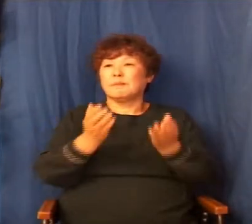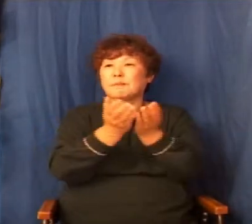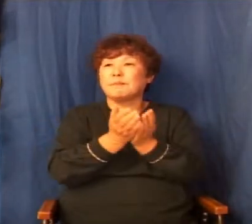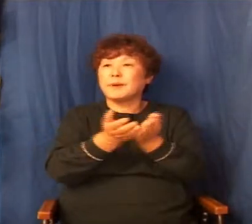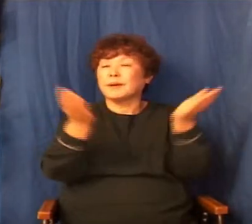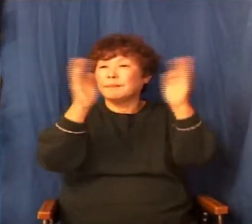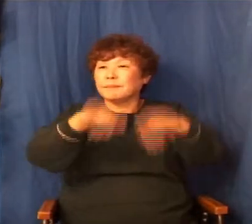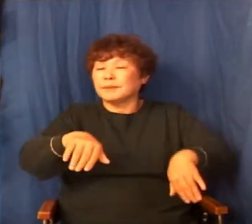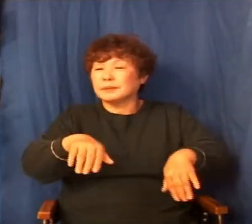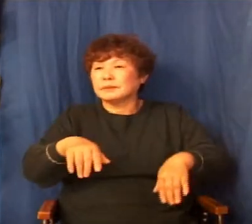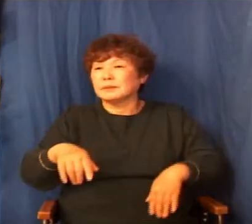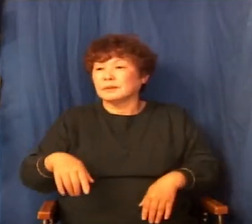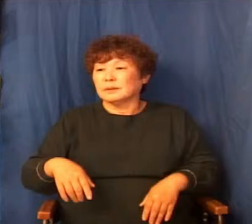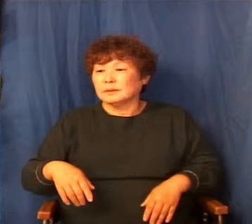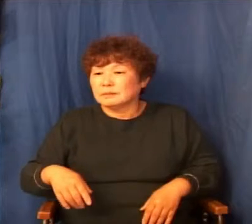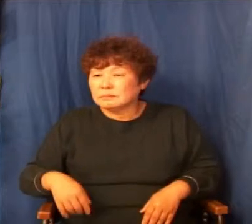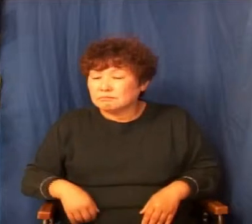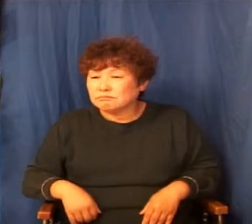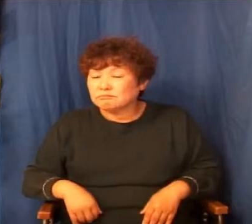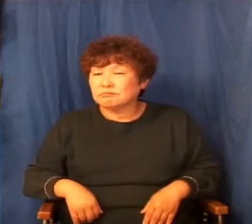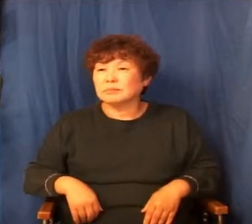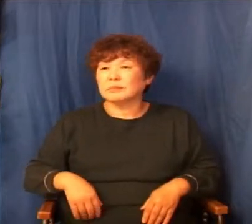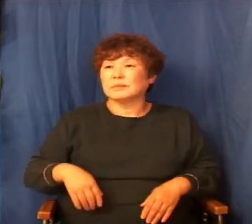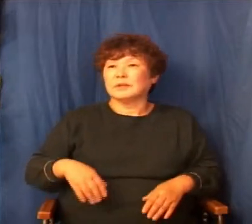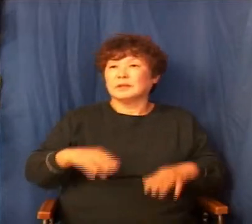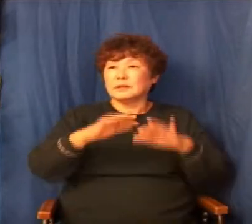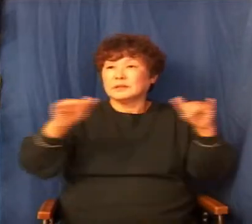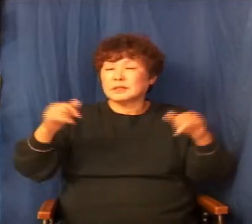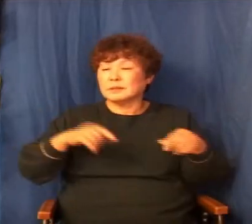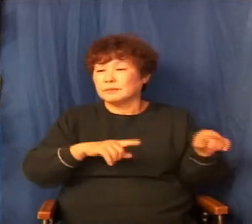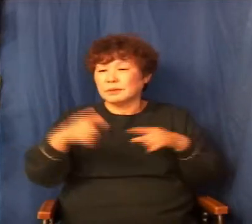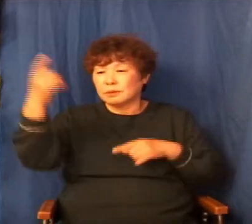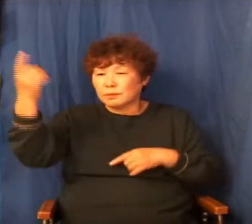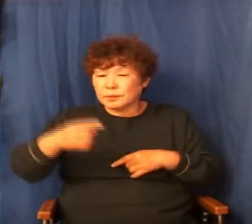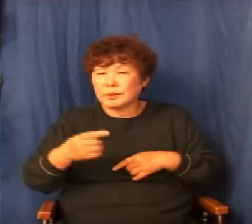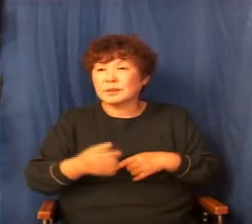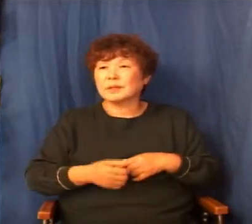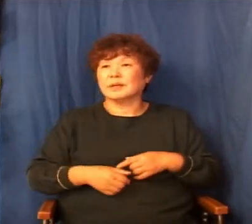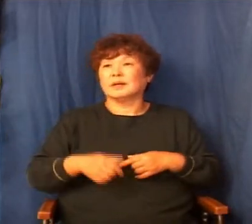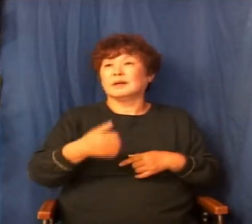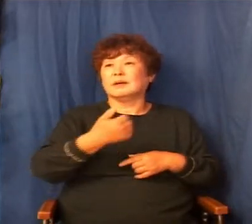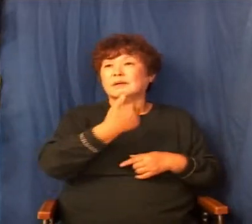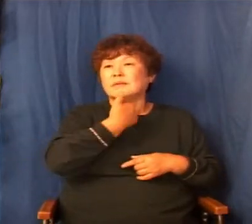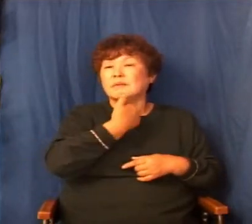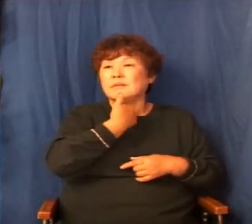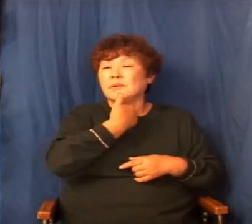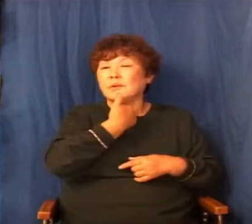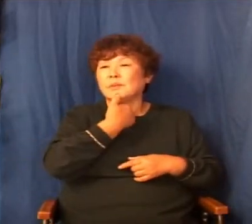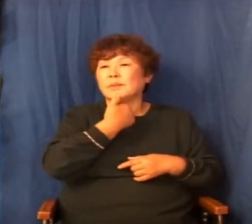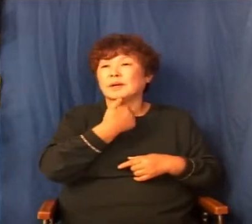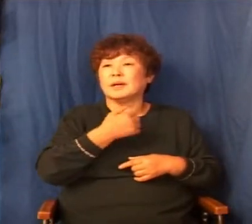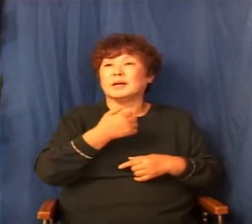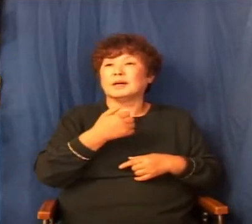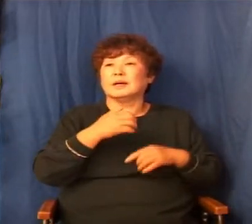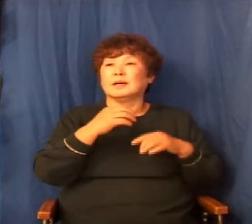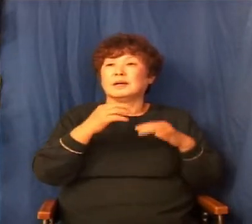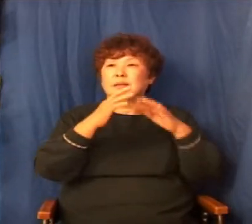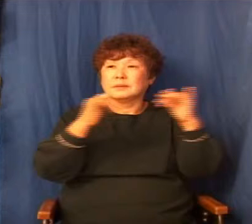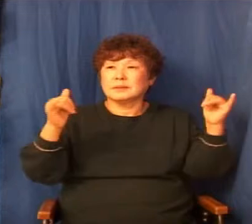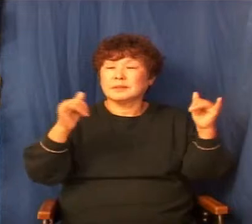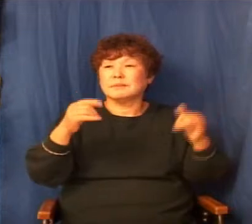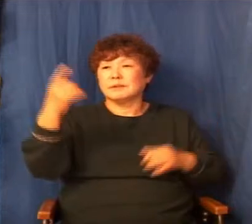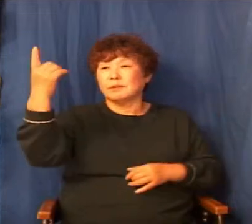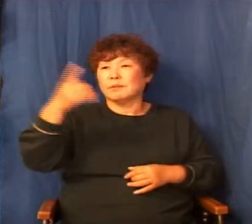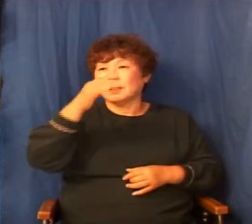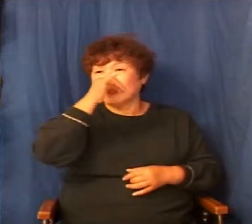이제 나와 마중 나온 거예요 버블리오라는 사람이 나왔어요 로마 이름입니다 로마 이름 이 사람은 로마 사람이 거기에 와 있는 거예요